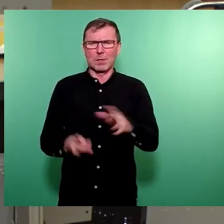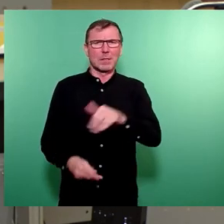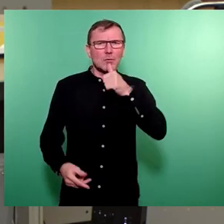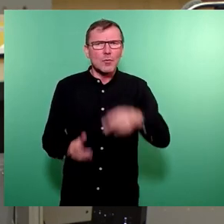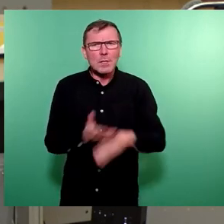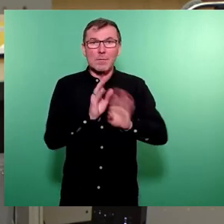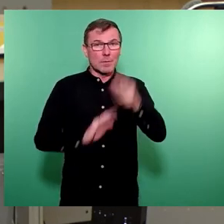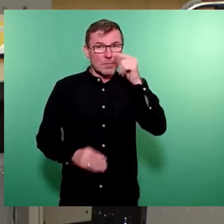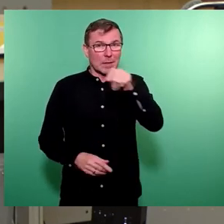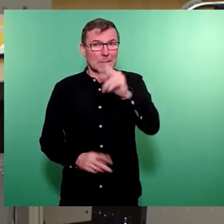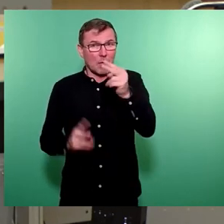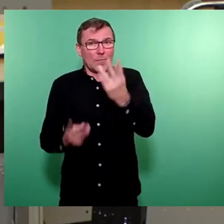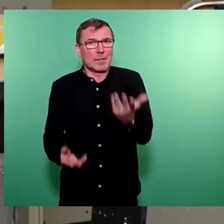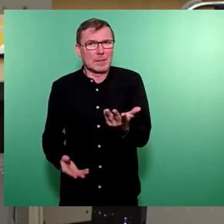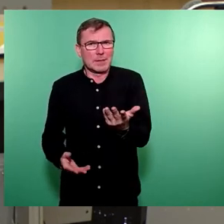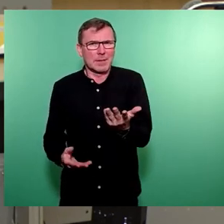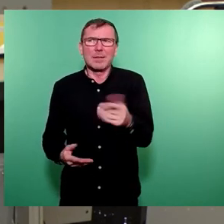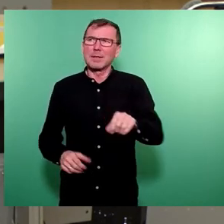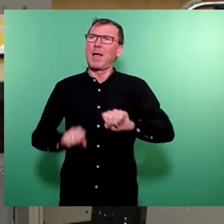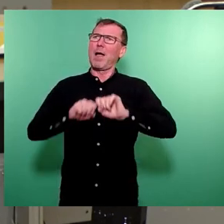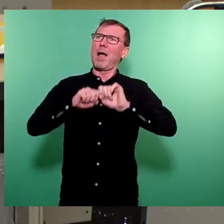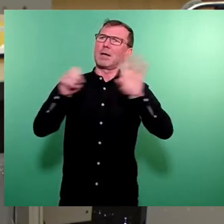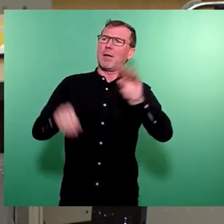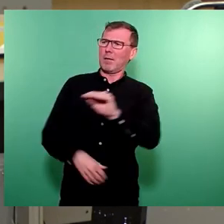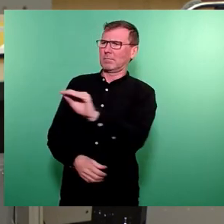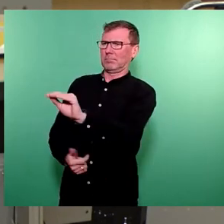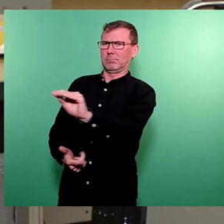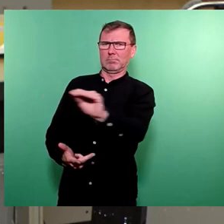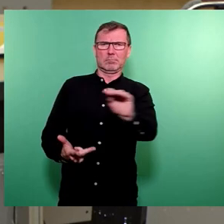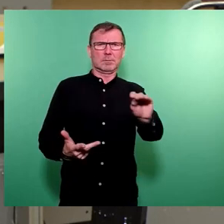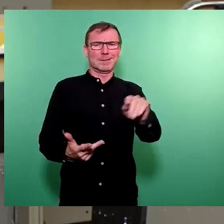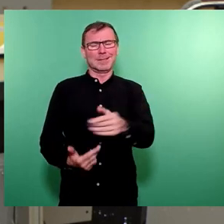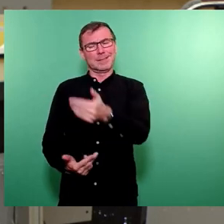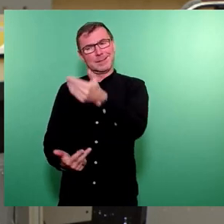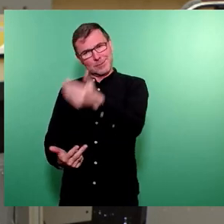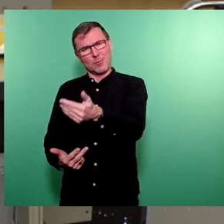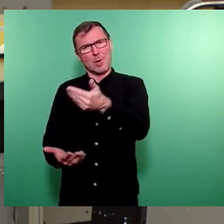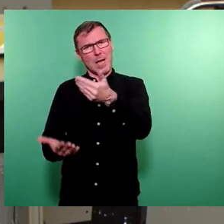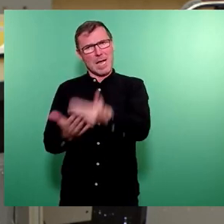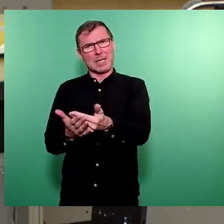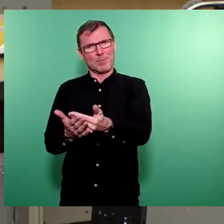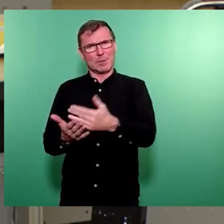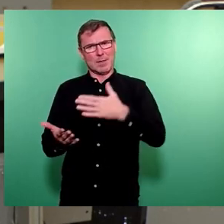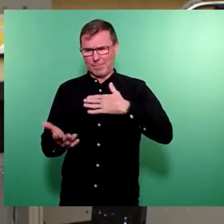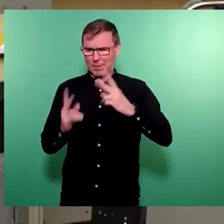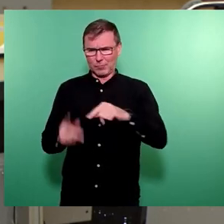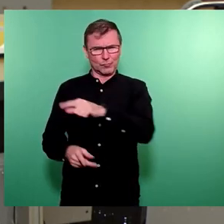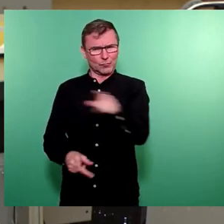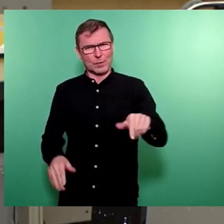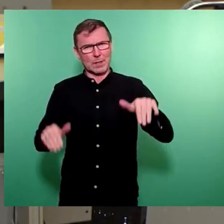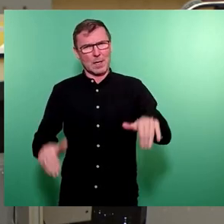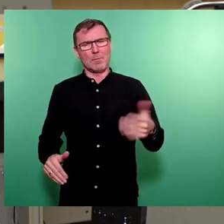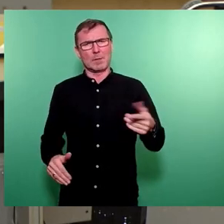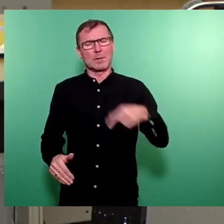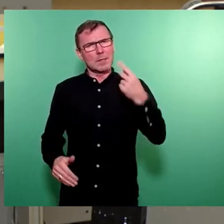vergessen, können wir hier auch eine sehr klare Aussage treffen, nämlich, dass die Angebote, die wir in unserer Stadt haben, die werden die